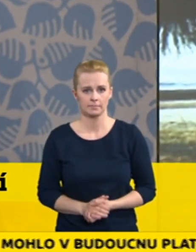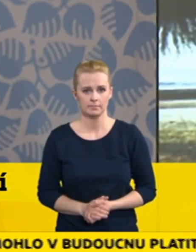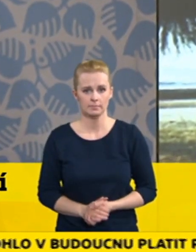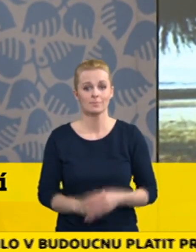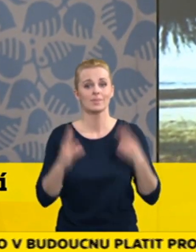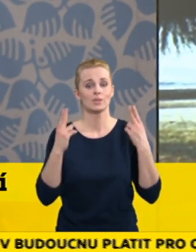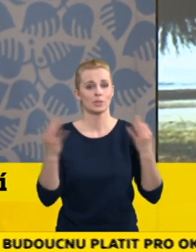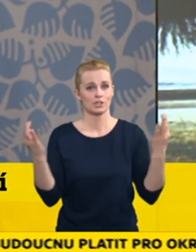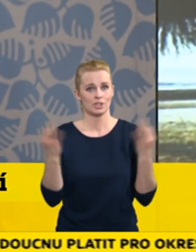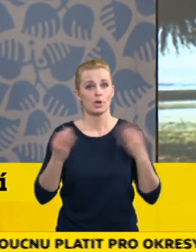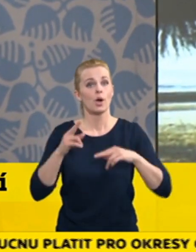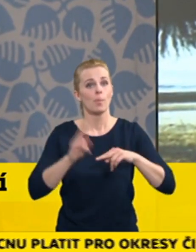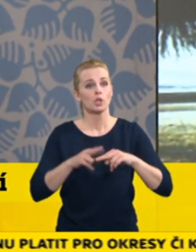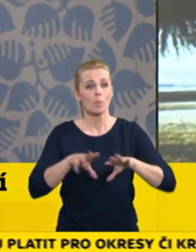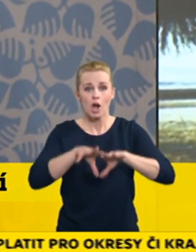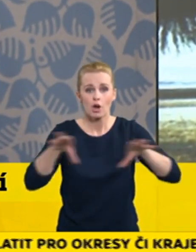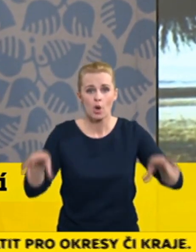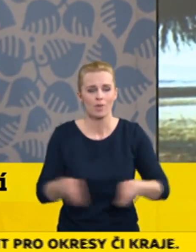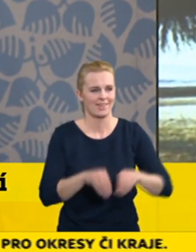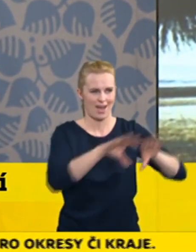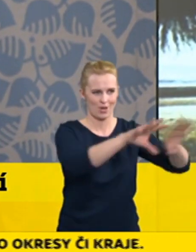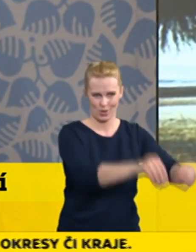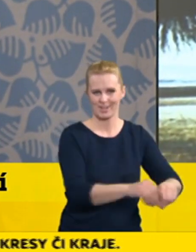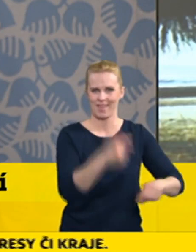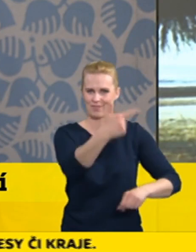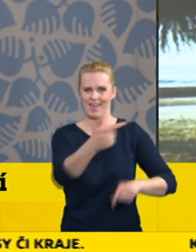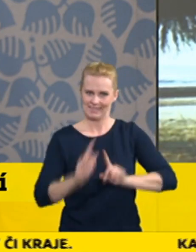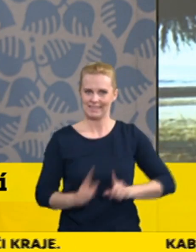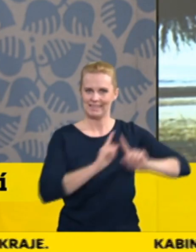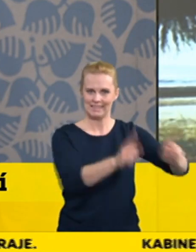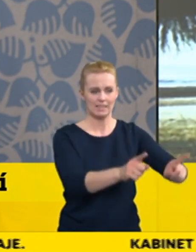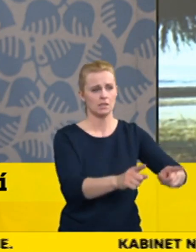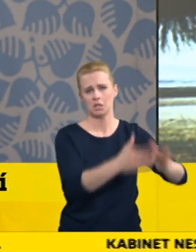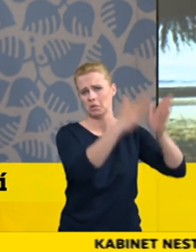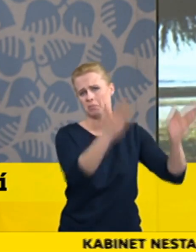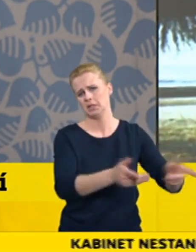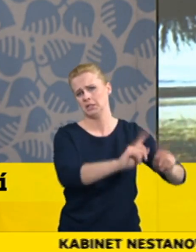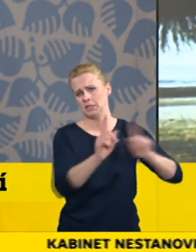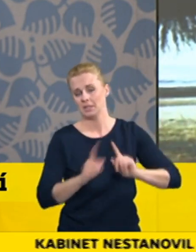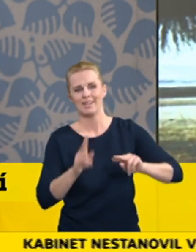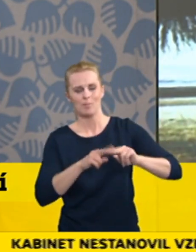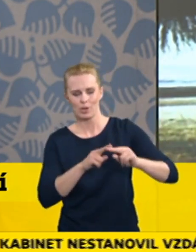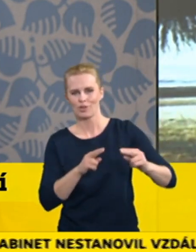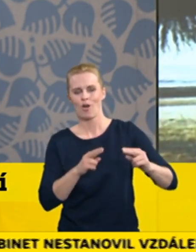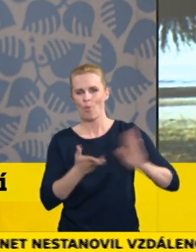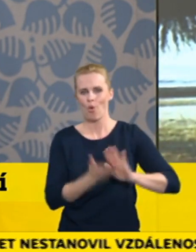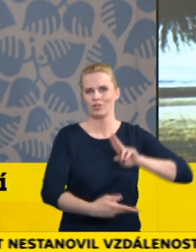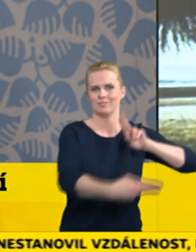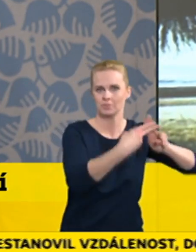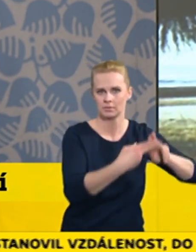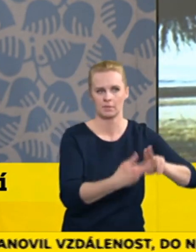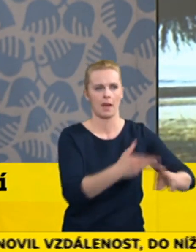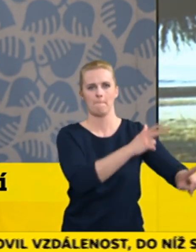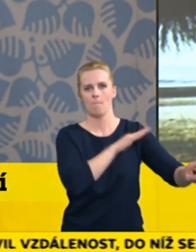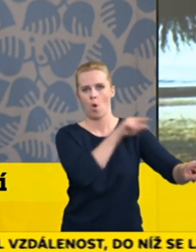říkal, nesetkávali rodiny, které spolu společně nežijí. Jinými slovy, aby se rodina z Moravy nesetkala s rodinou z Čech a